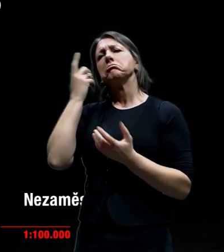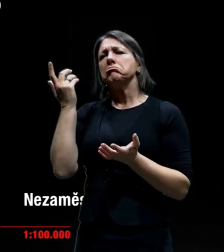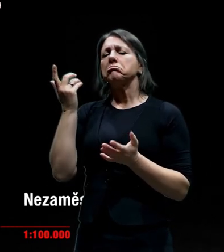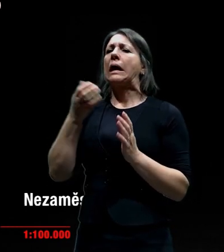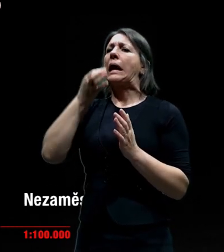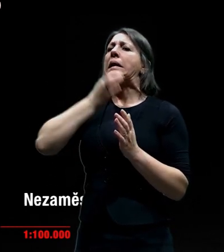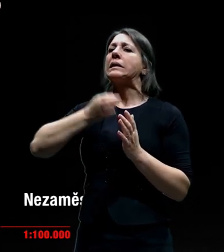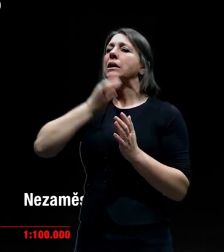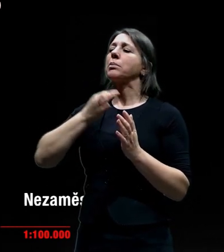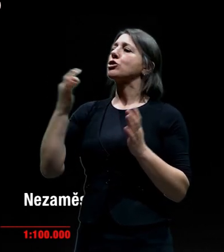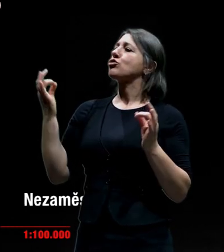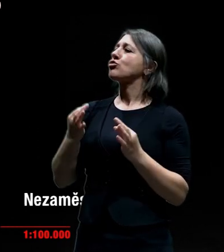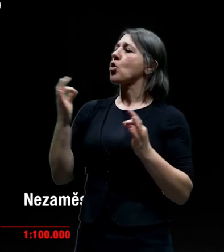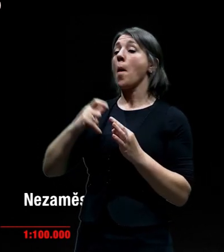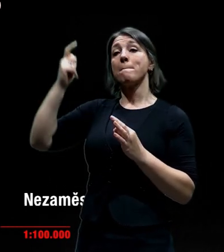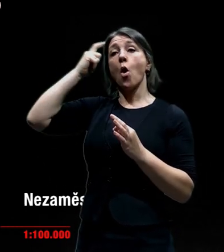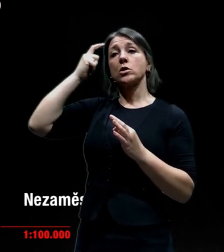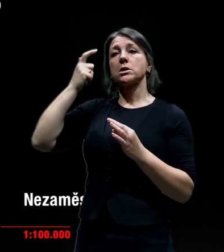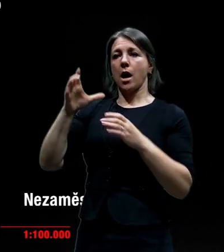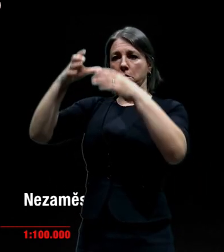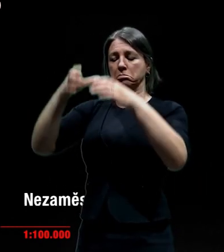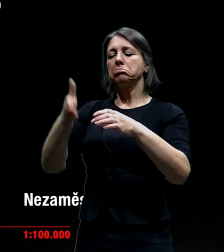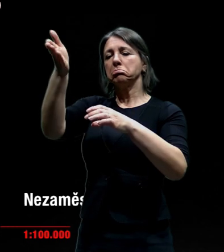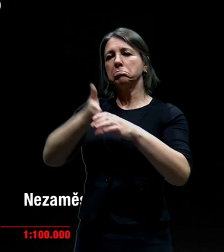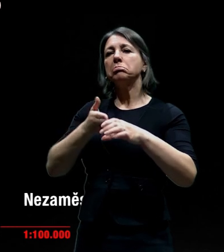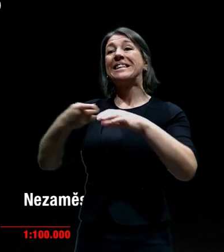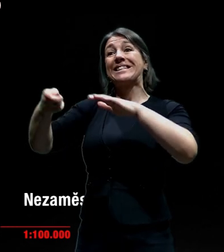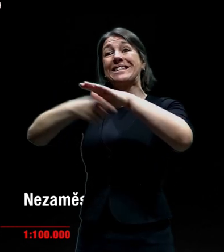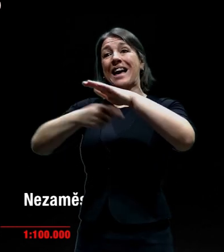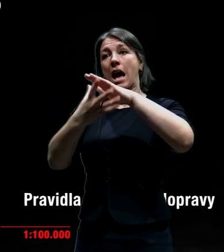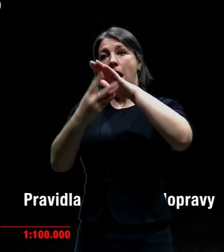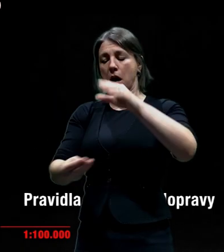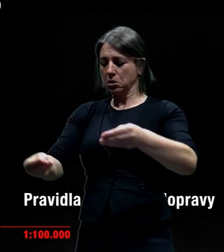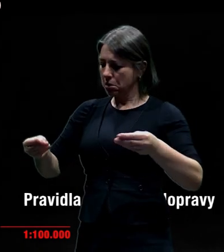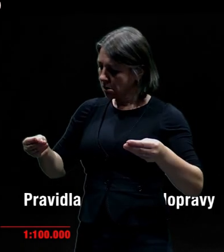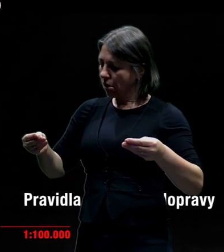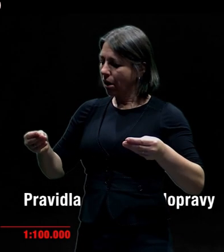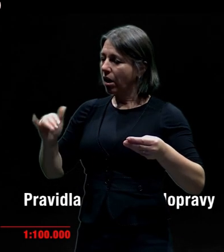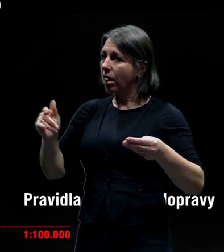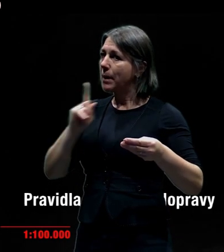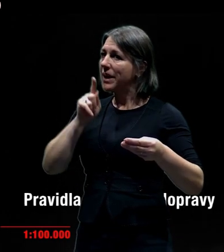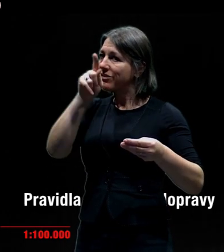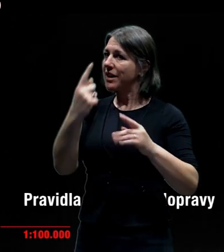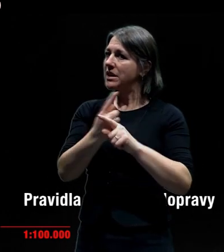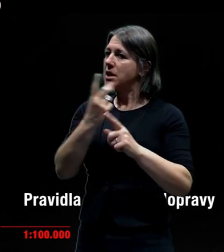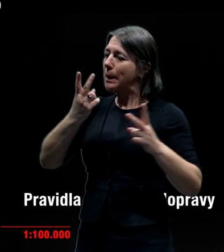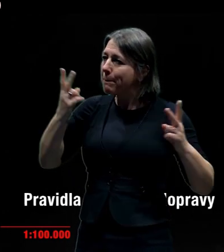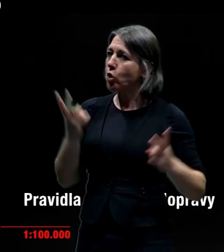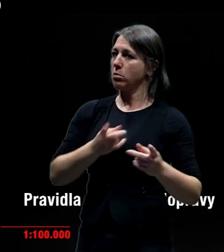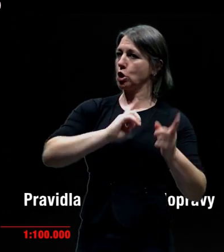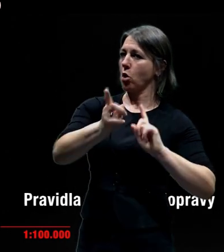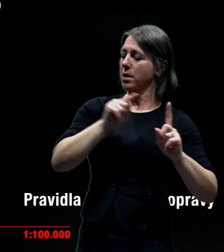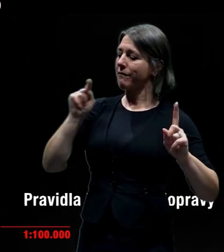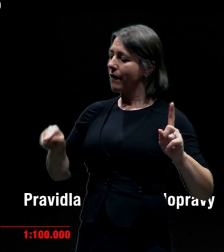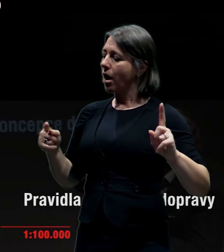scan zase třeba mozku, tak byste možná našli nějaký podobný obrázek. A potom